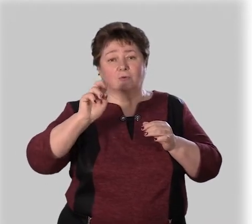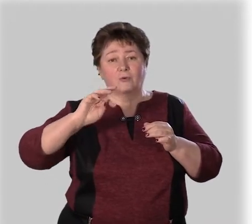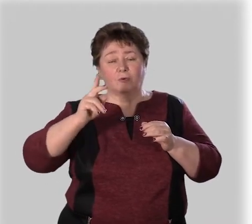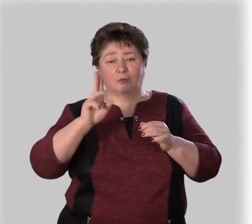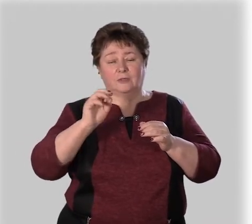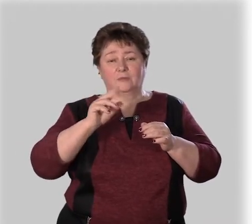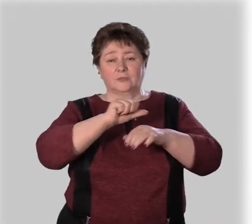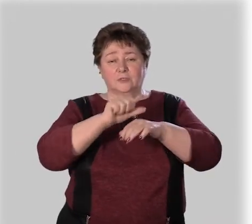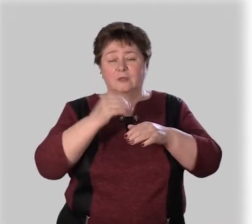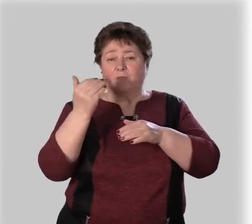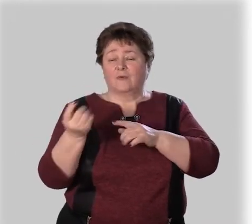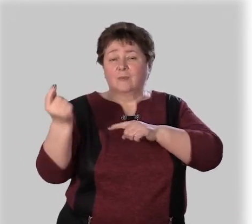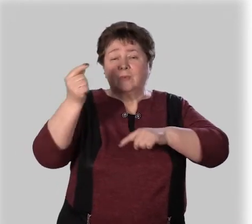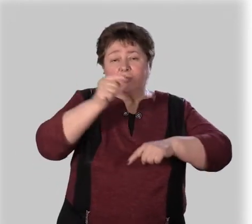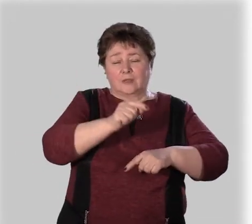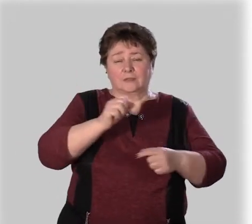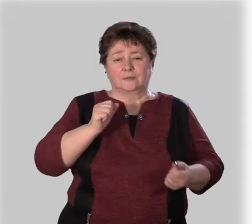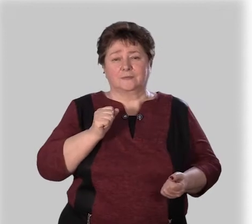часам вы подъедете?